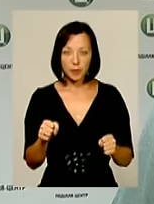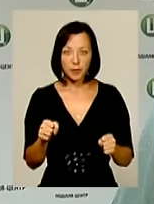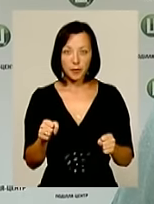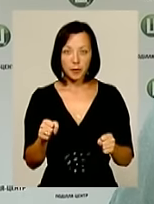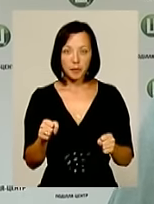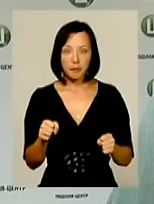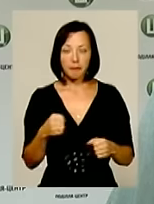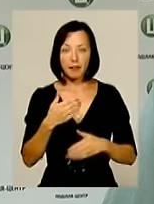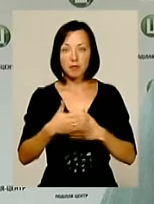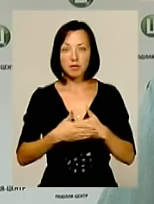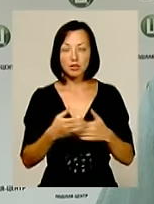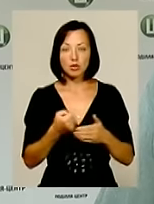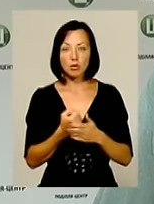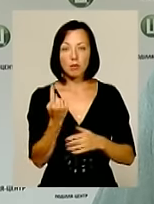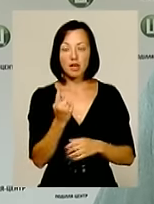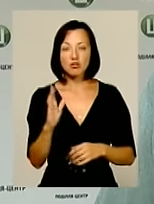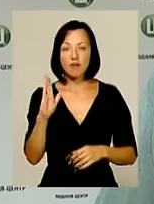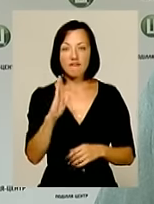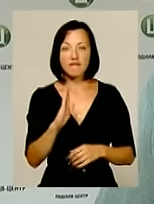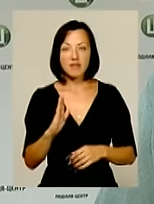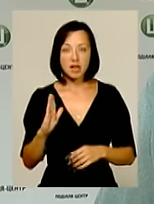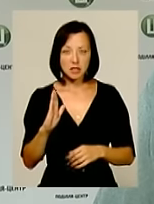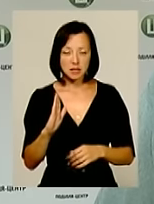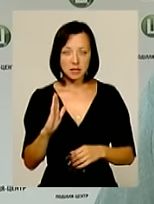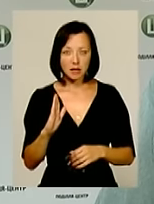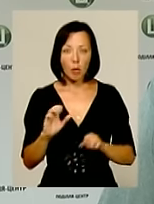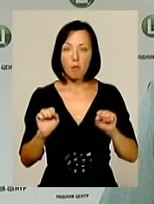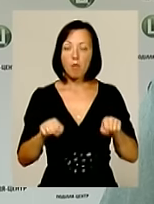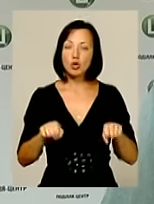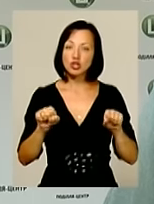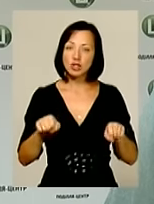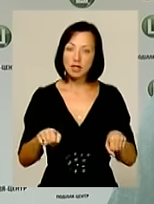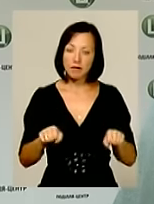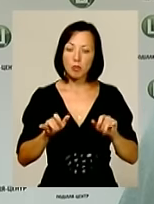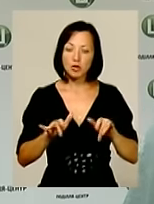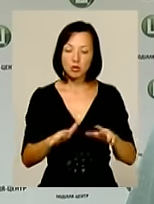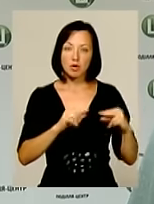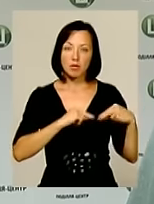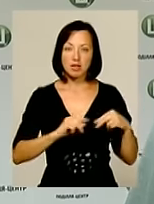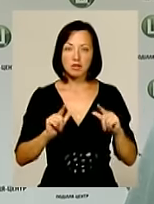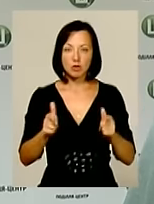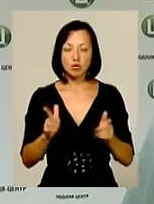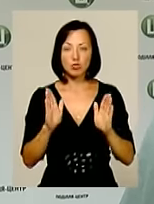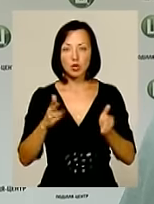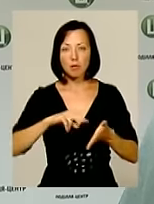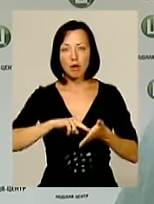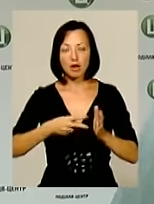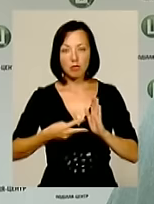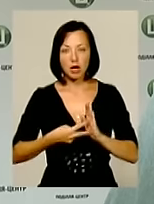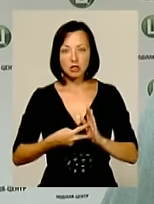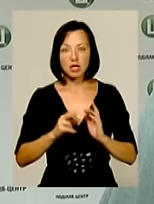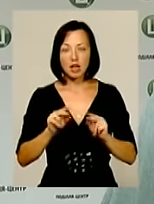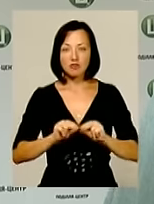ближче до 1 вересня, можливо, процедура працевлаштування буде передбачена у